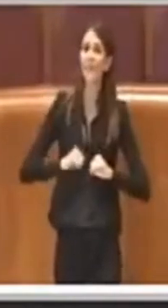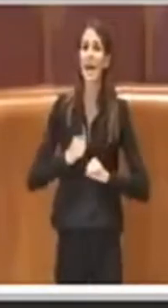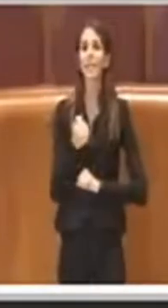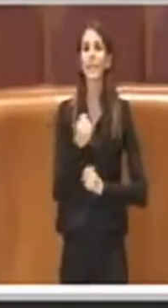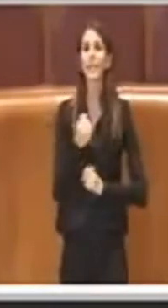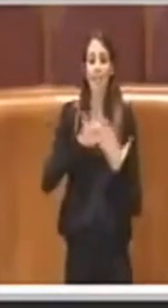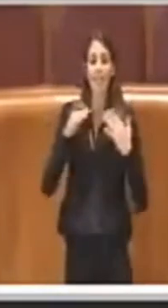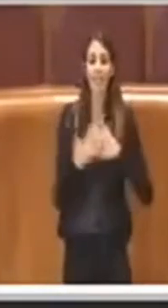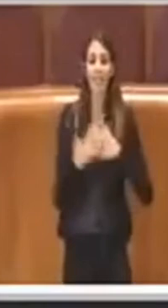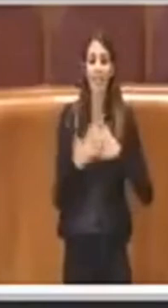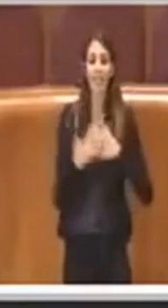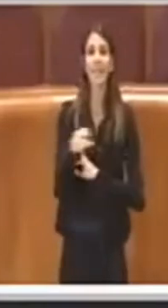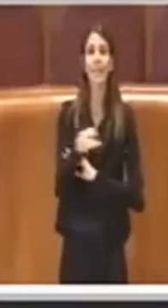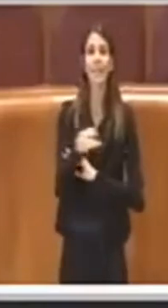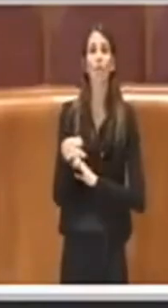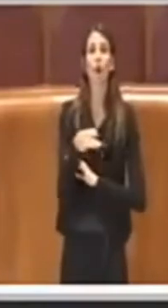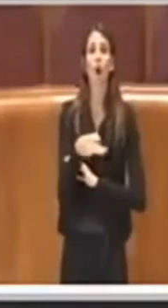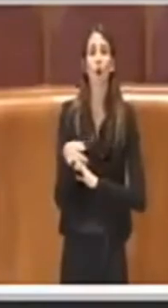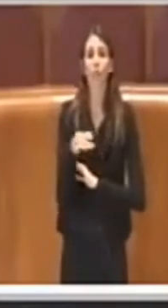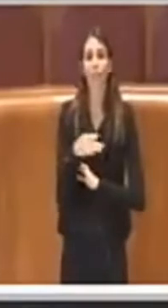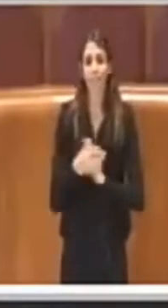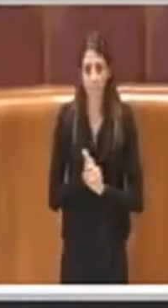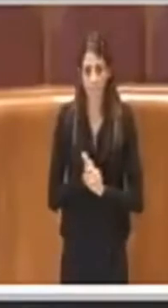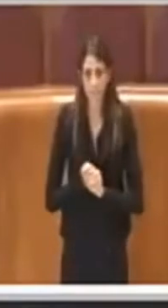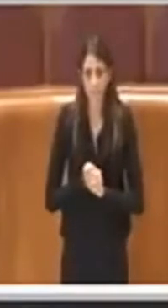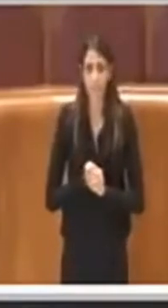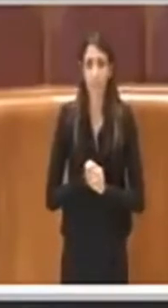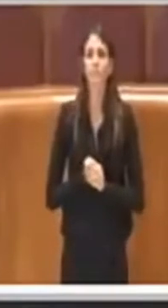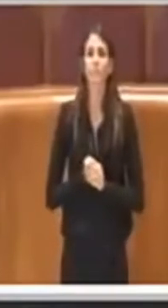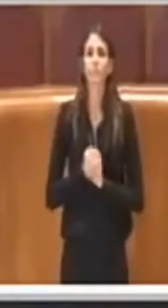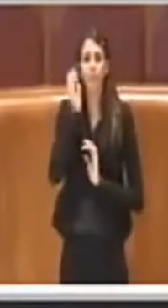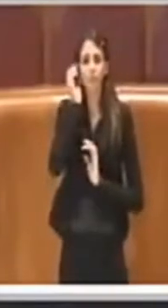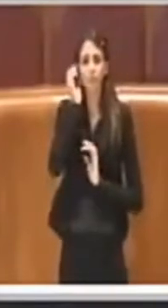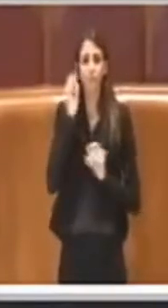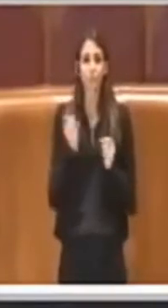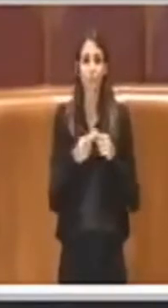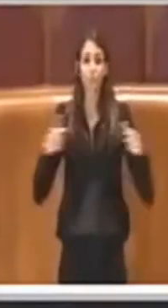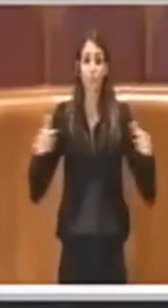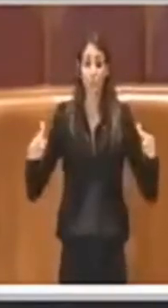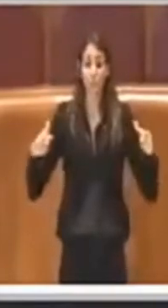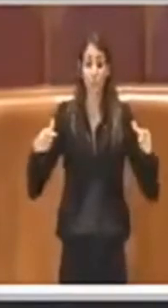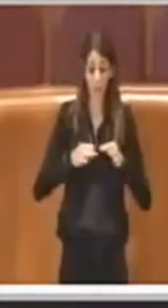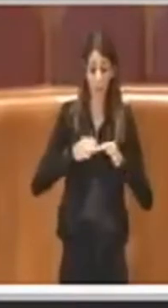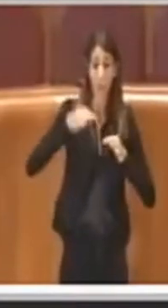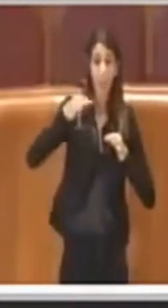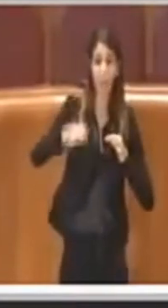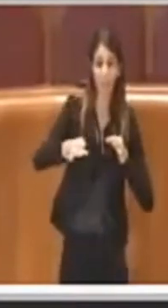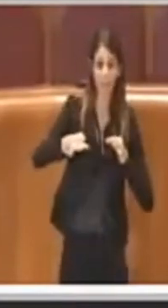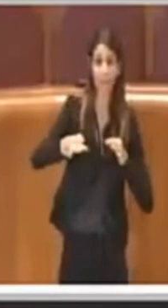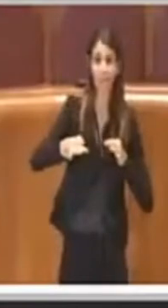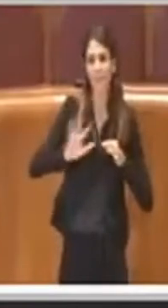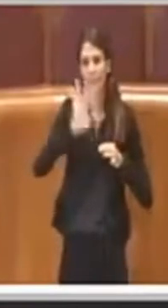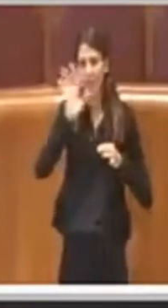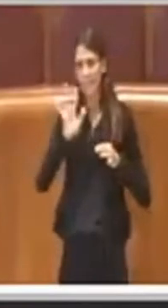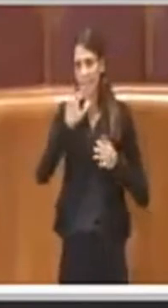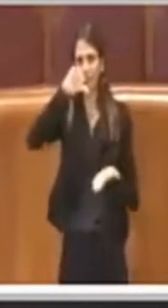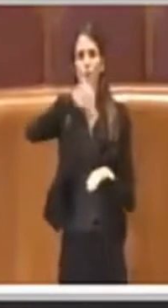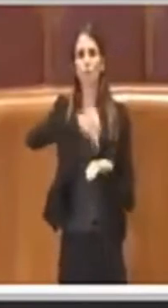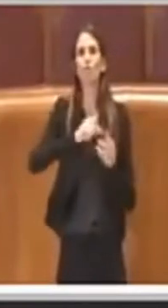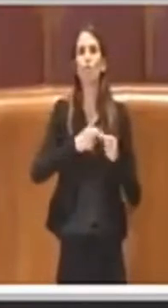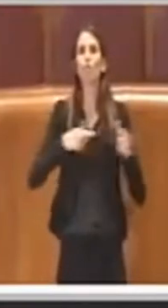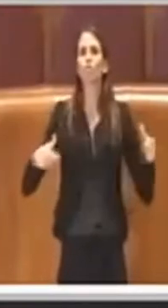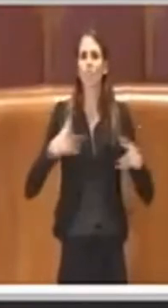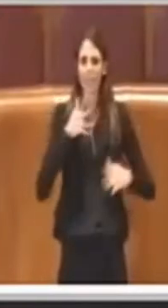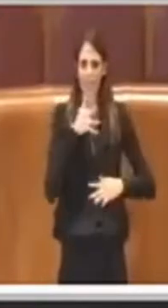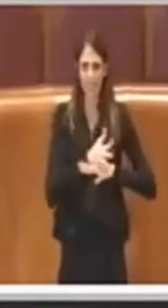di più di delocalizzare questi interventi dove? Nell'estrema periferia. Quindi l'intervento avveniva in centro città e poi